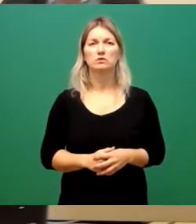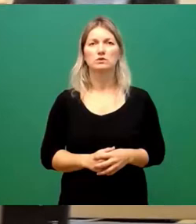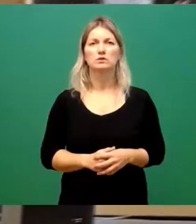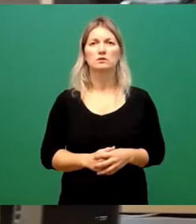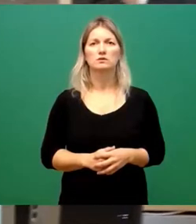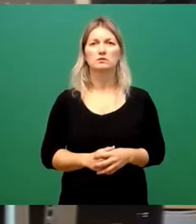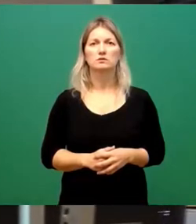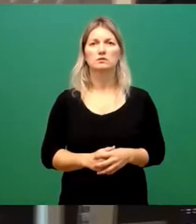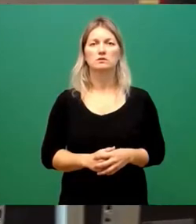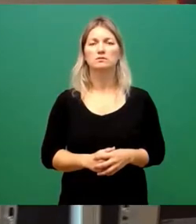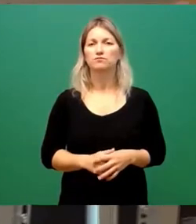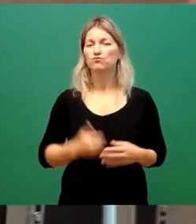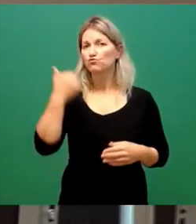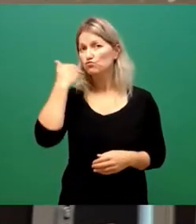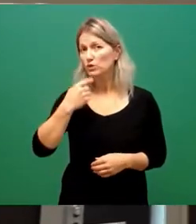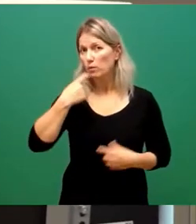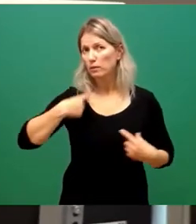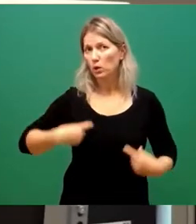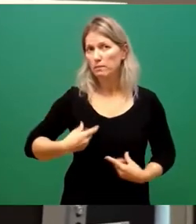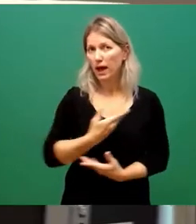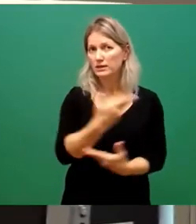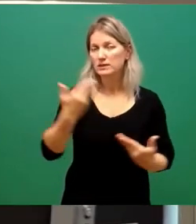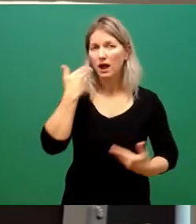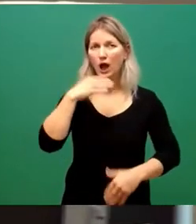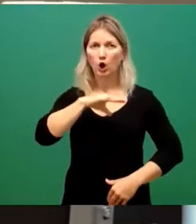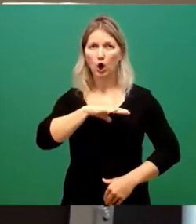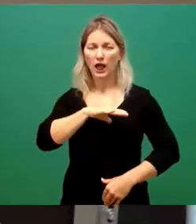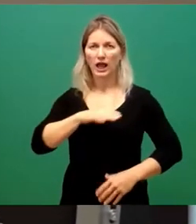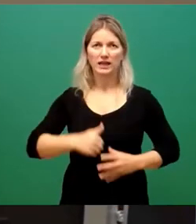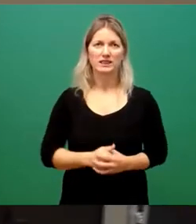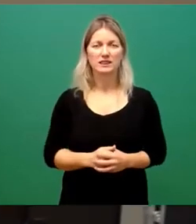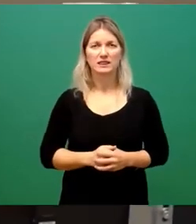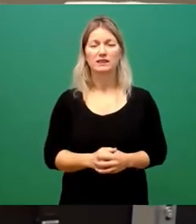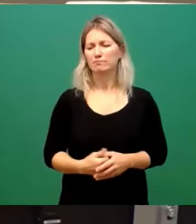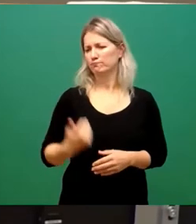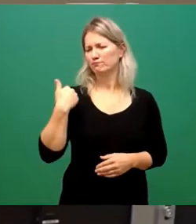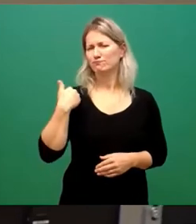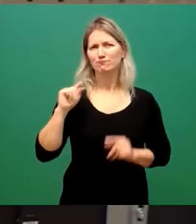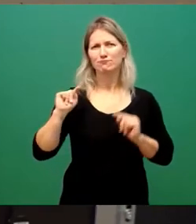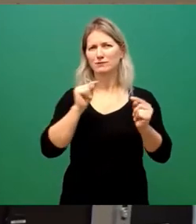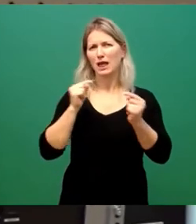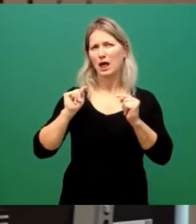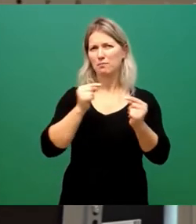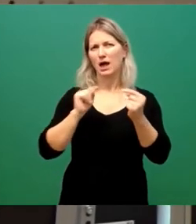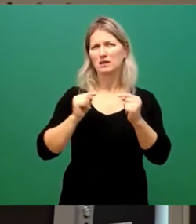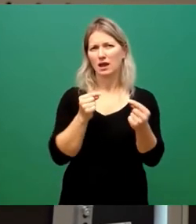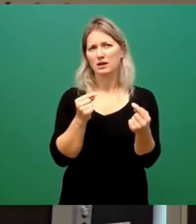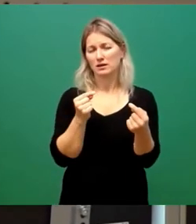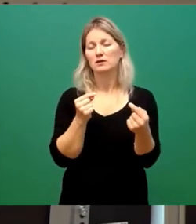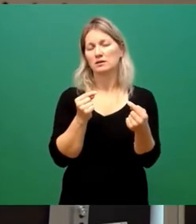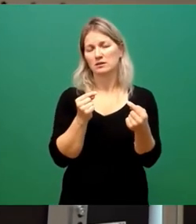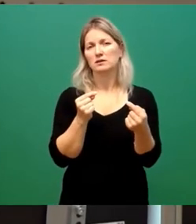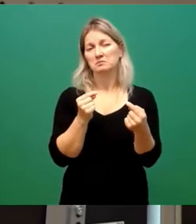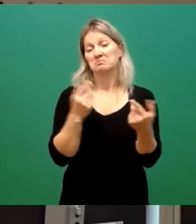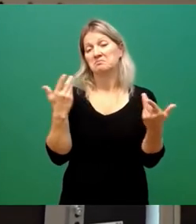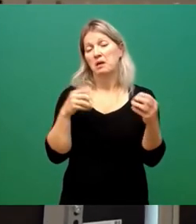Sehr geehrter Herr Oberbürgermeister, sehr geehrte Kolleginnen und Kollegen, die Debatte der letzten Wochen erfordern, auch wenn es vielleicht viele nicht mehr